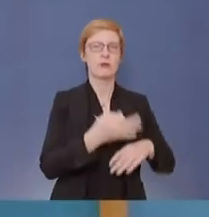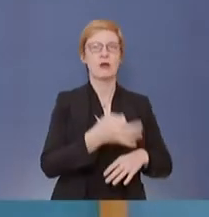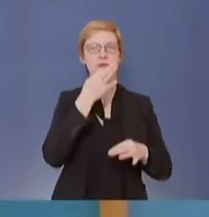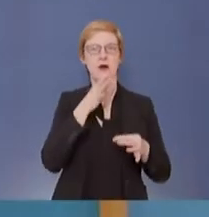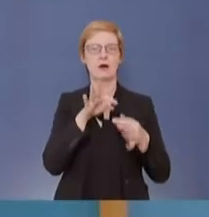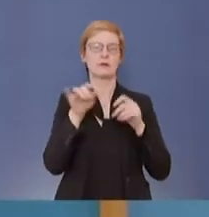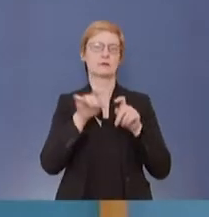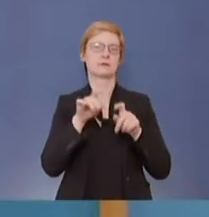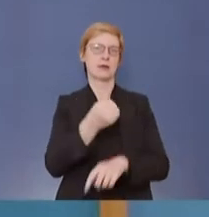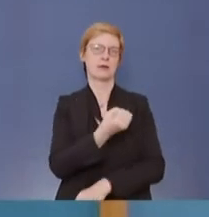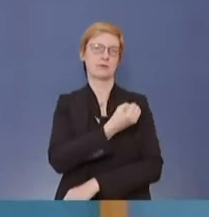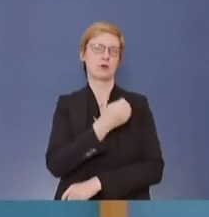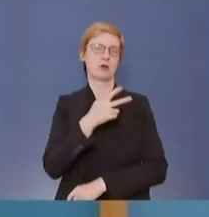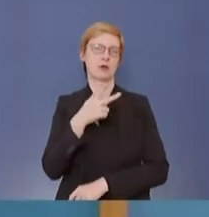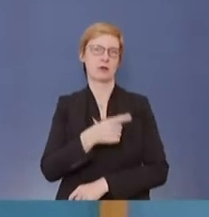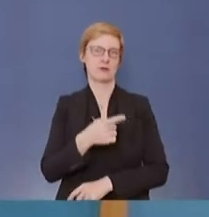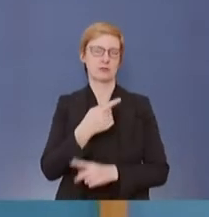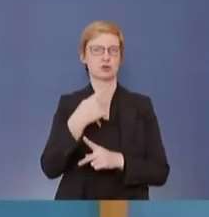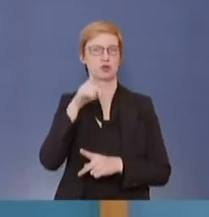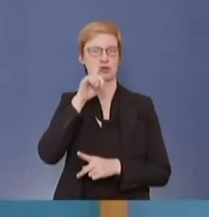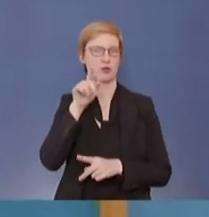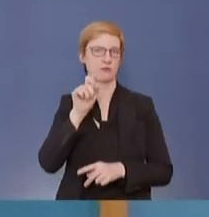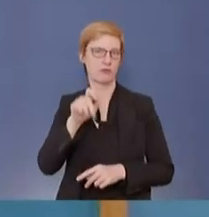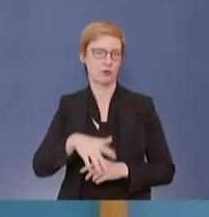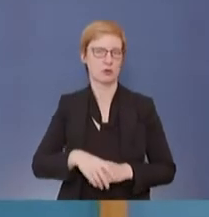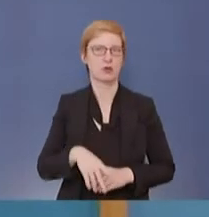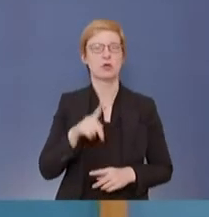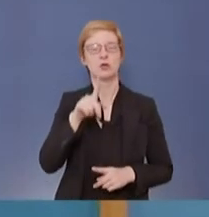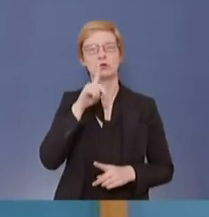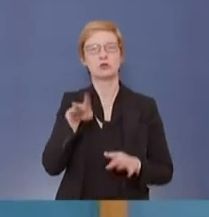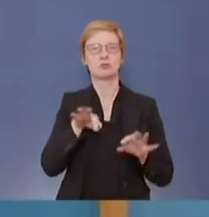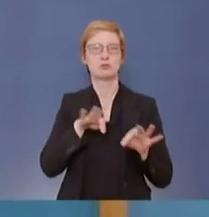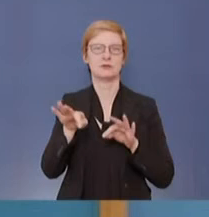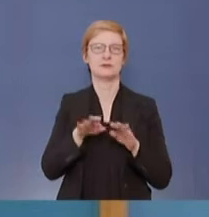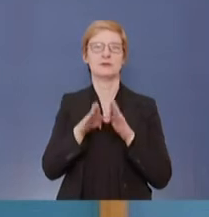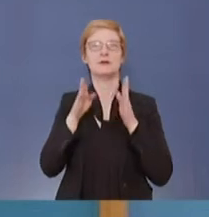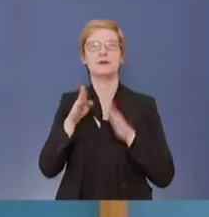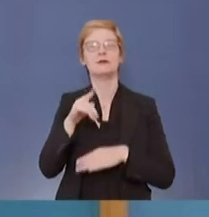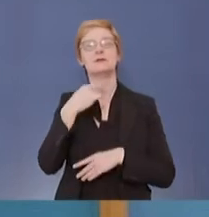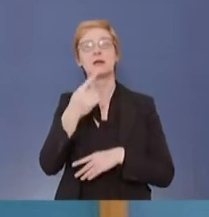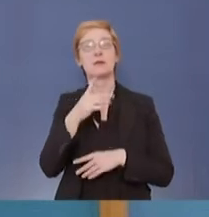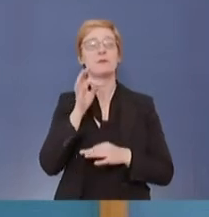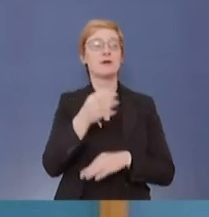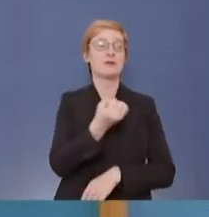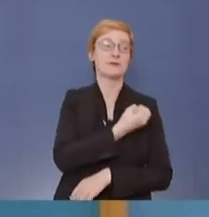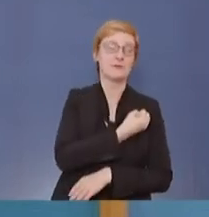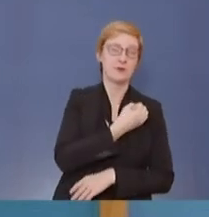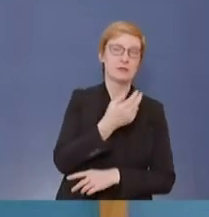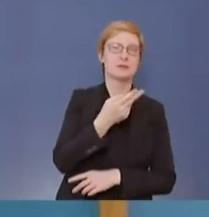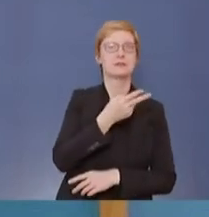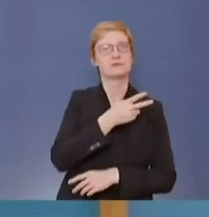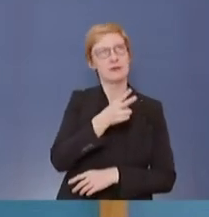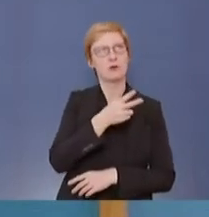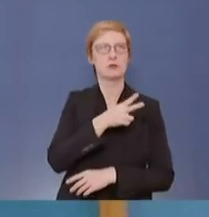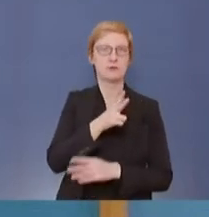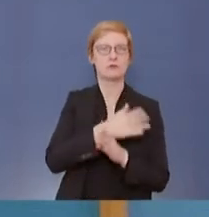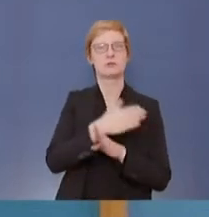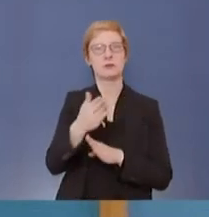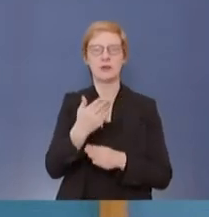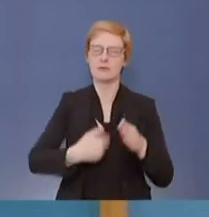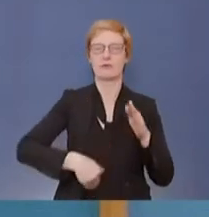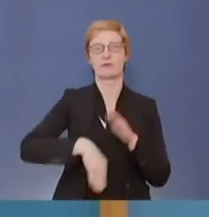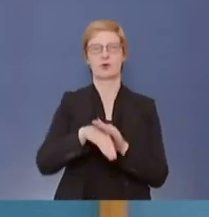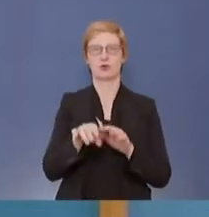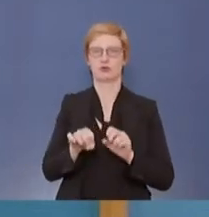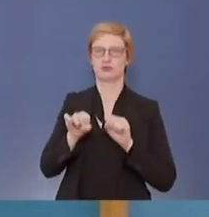allgemein von Herrn Gaviles vom Deutschlandfunk laut Bundesgesundheitsministerium. Daraus ist mindestens zwei bis drei Wochen nach der zweiten Impfung bis ein vollständiger Schutz gegen das Coronavirus